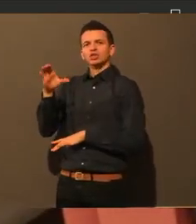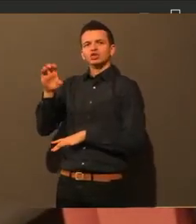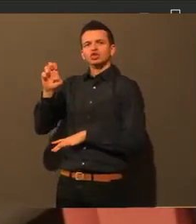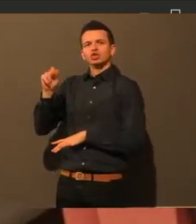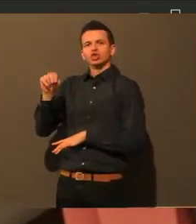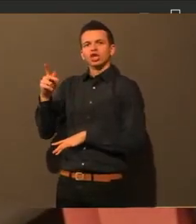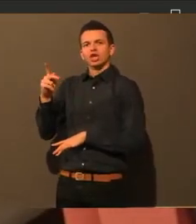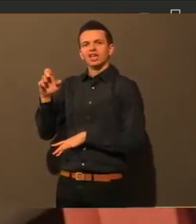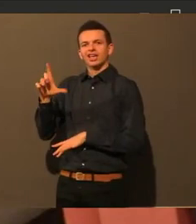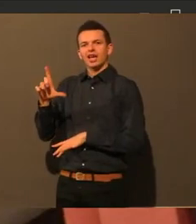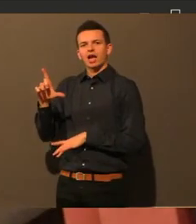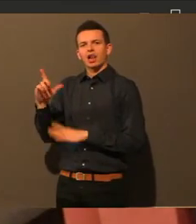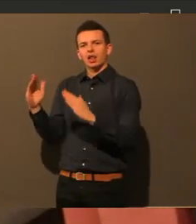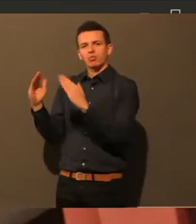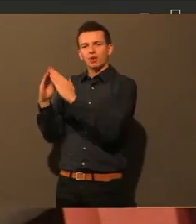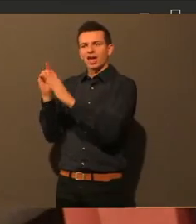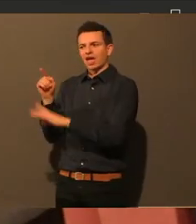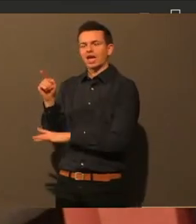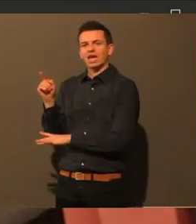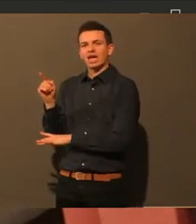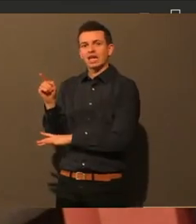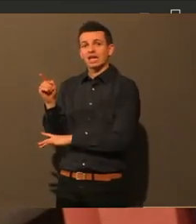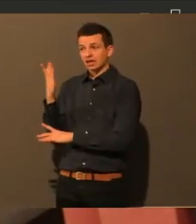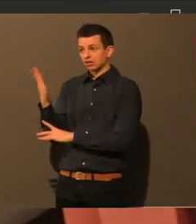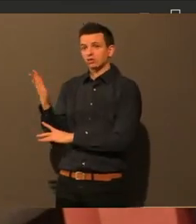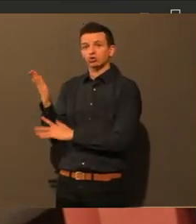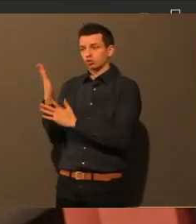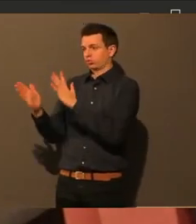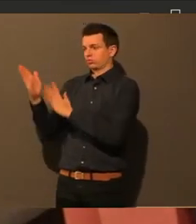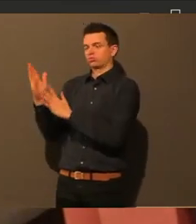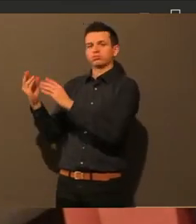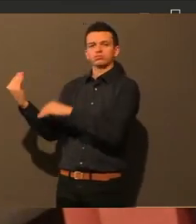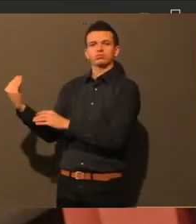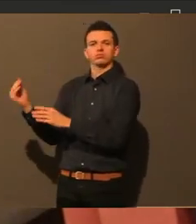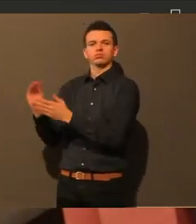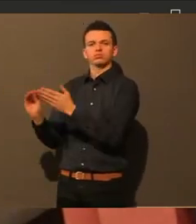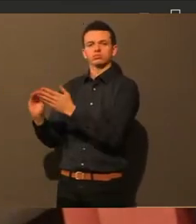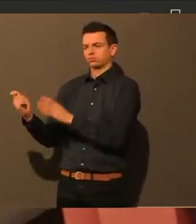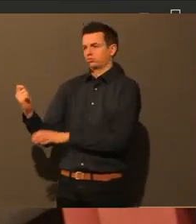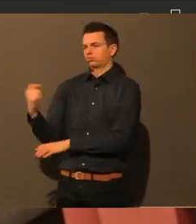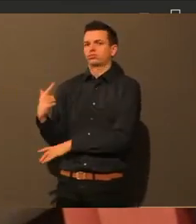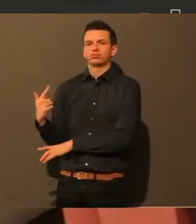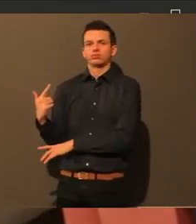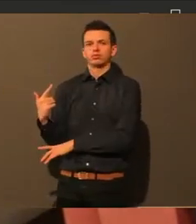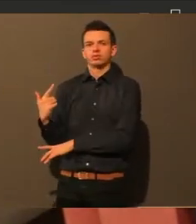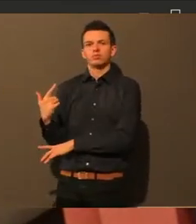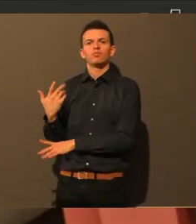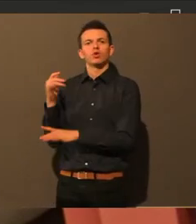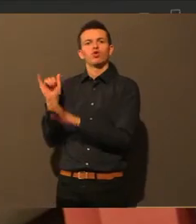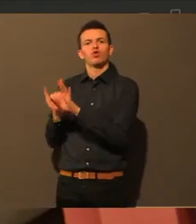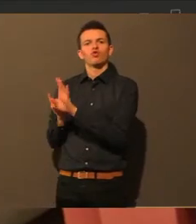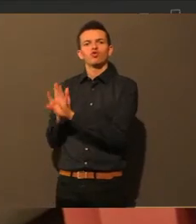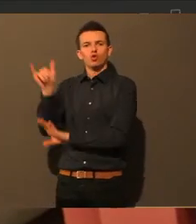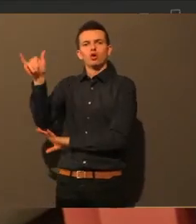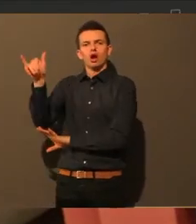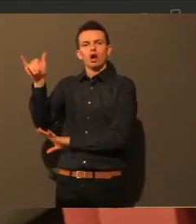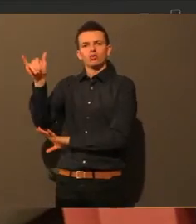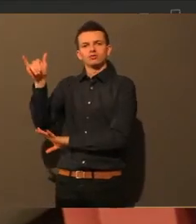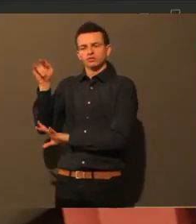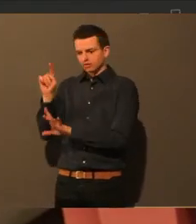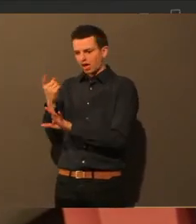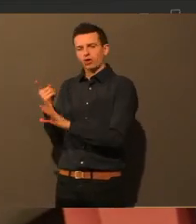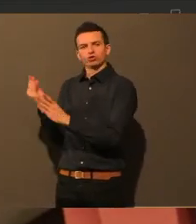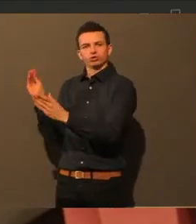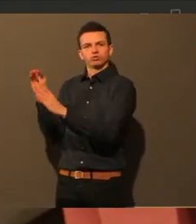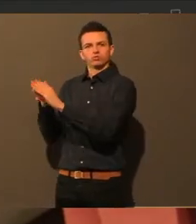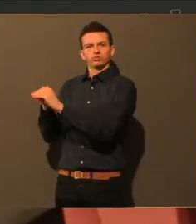unser Sozialreferent, dass im Flughafen Hamburg gibt es wohl auch einen Maskenautomat. Also auch da, der hat sowas auch schon mal gesehen. Also finde ich eine gute Idee.